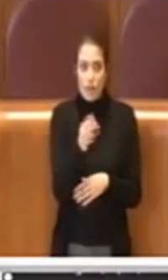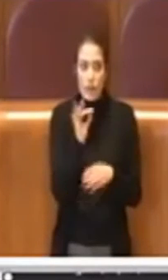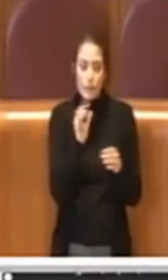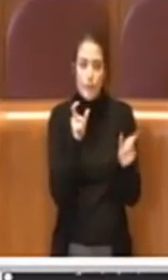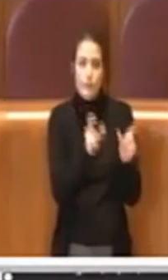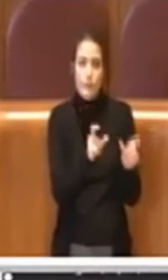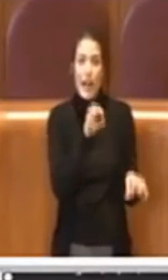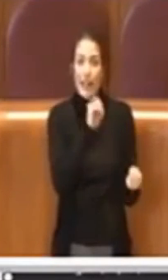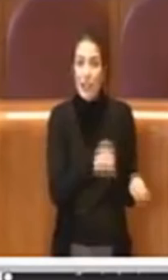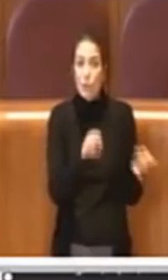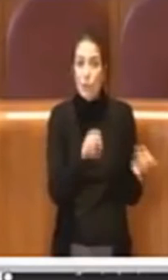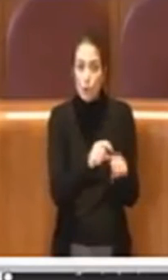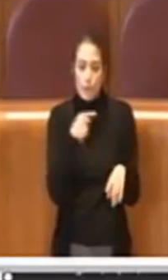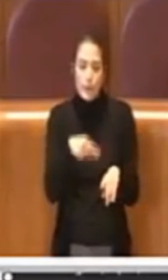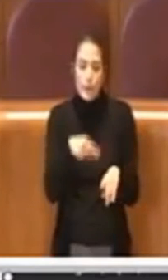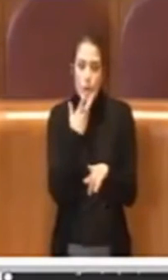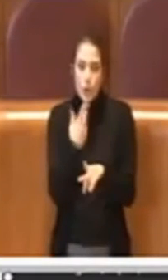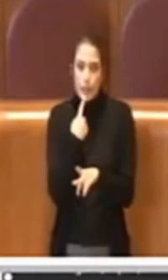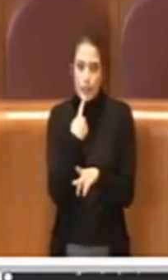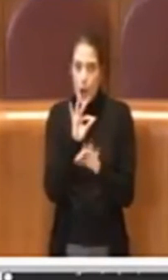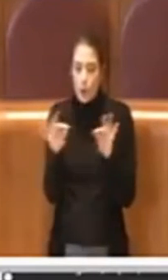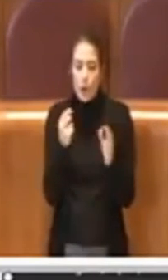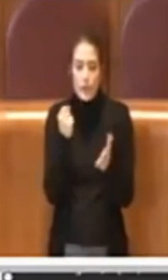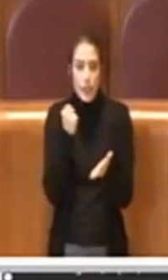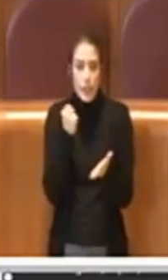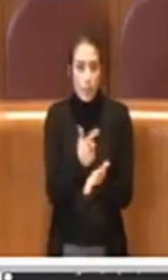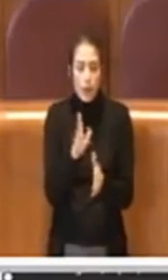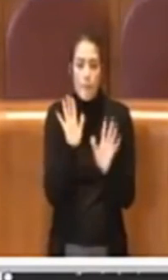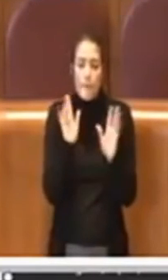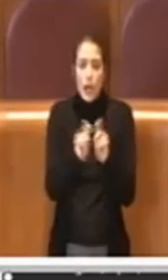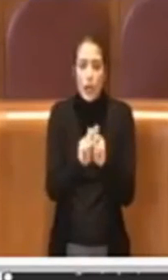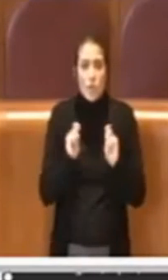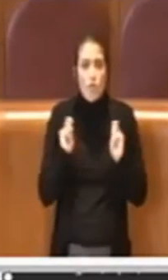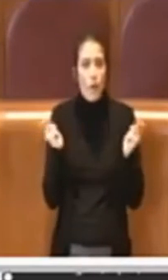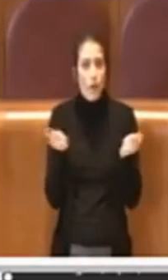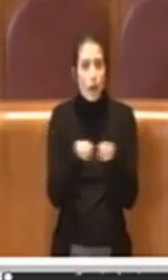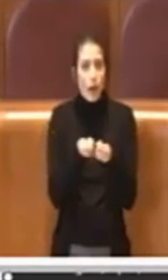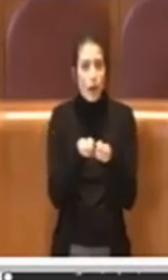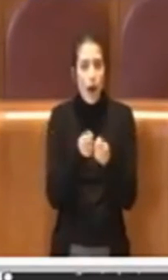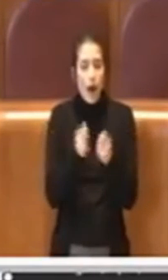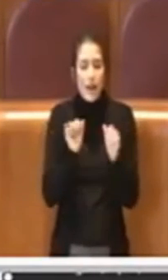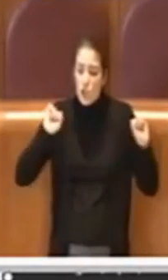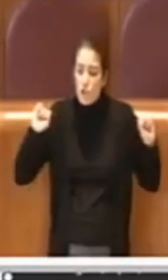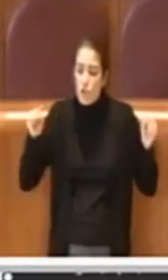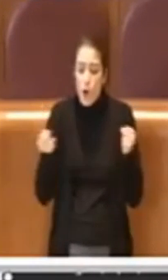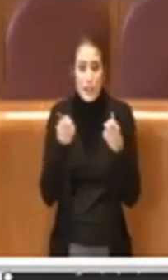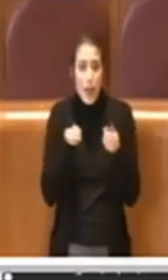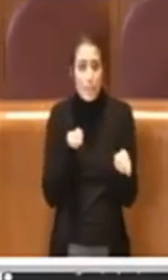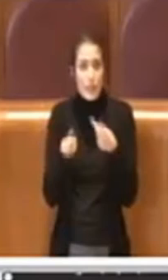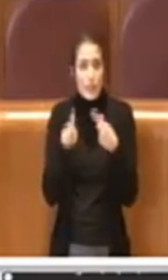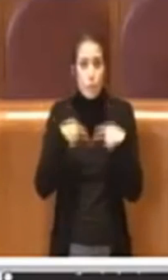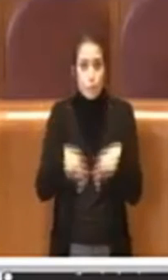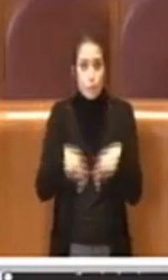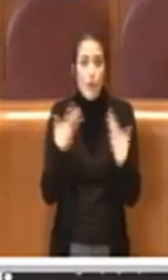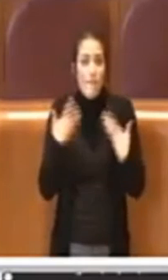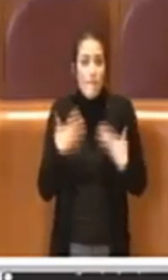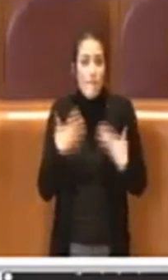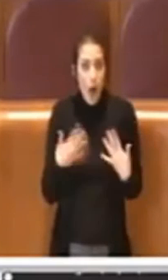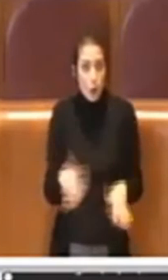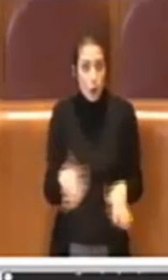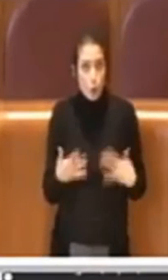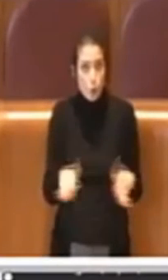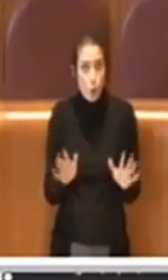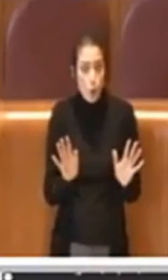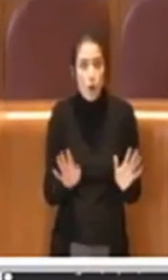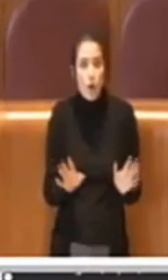cose importanti, però in generale gli sforzi che questa amministrazione ha messo in campo,